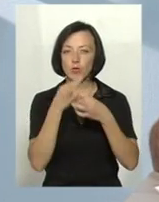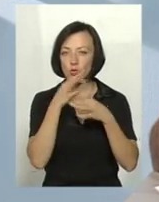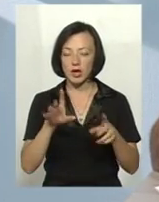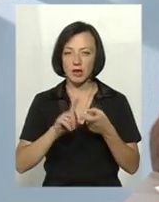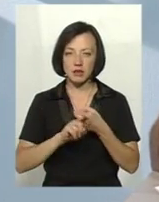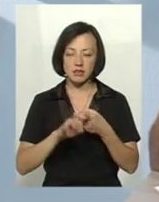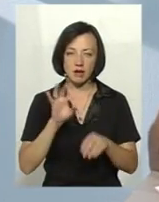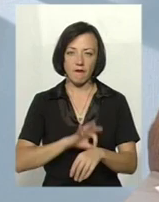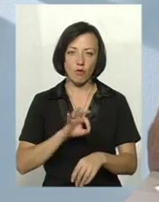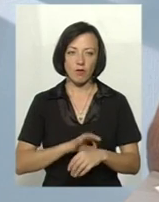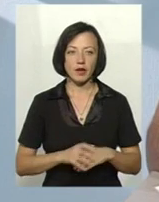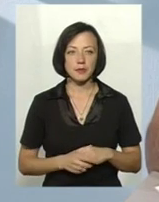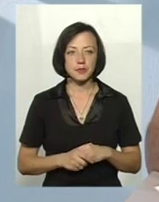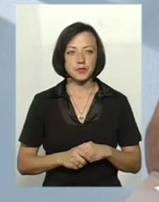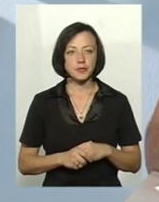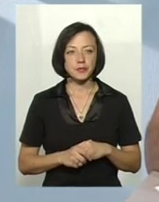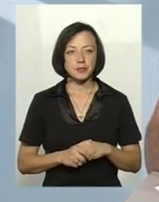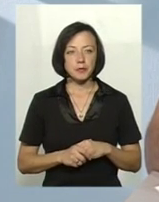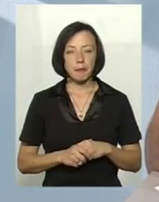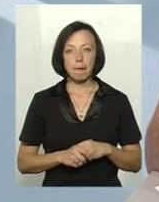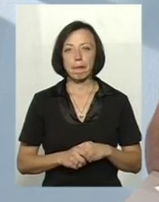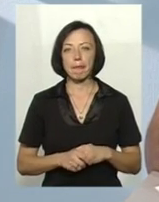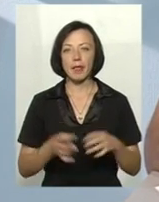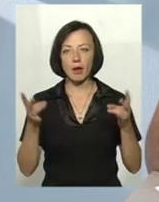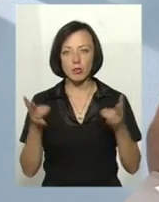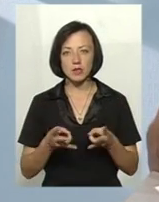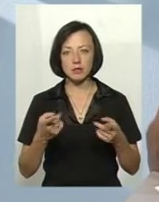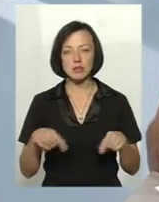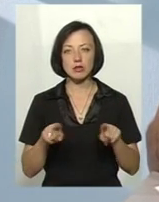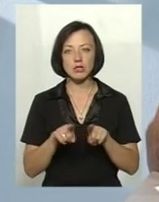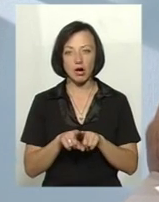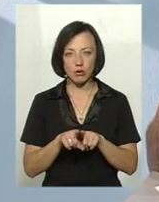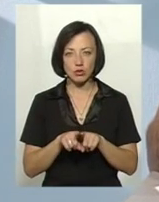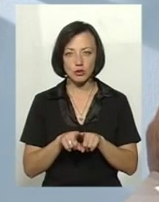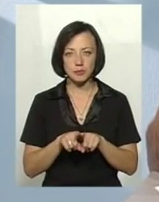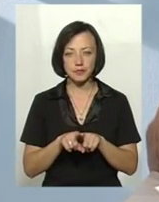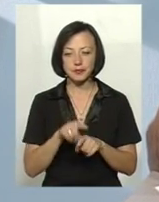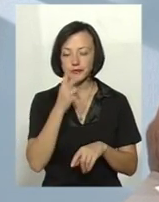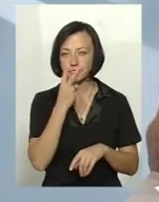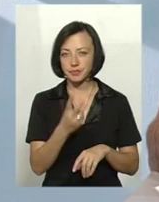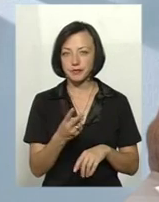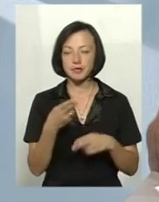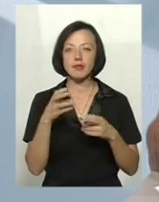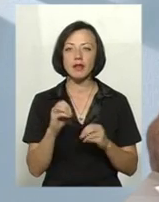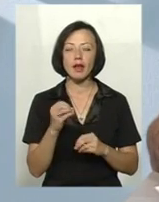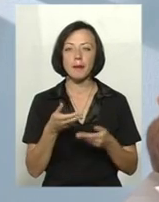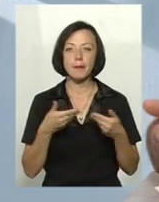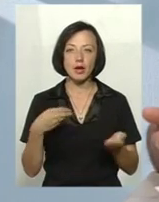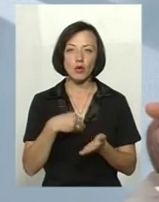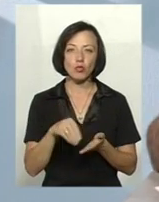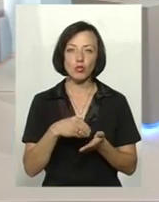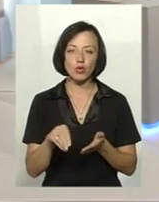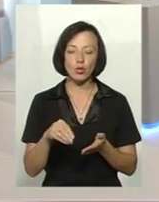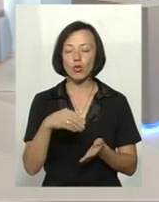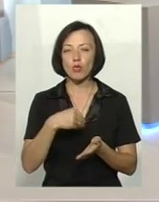захворювання. Потрібно також дивитися, де ми купуємо, наприклад,